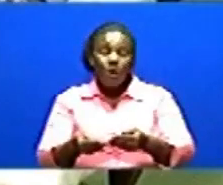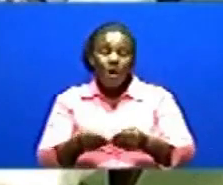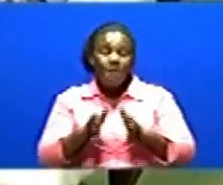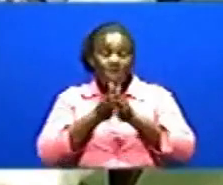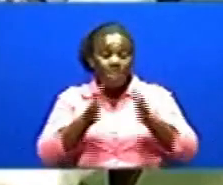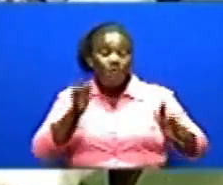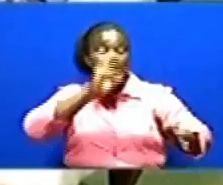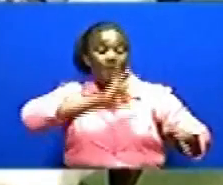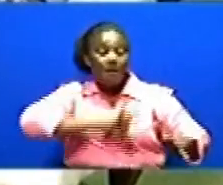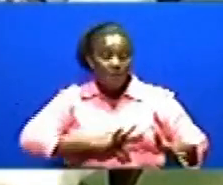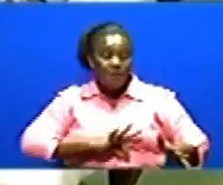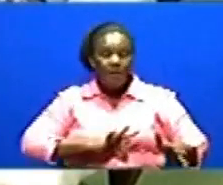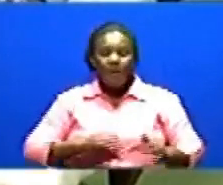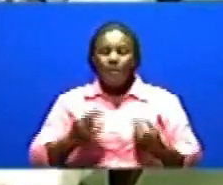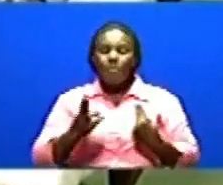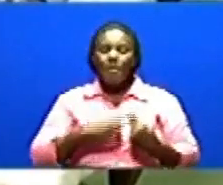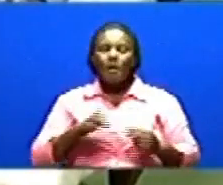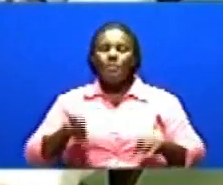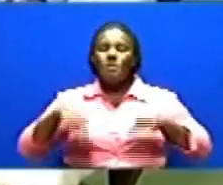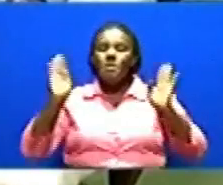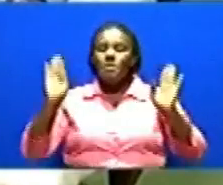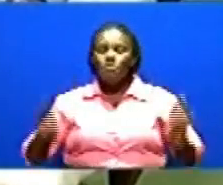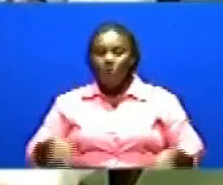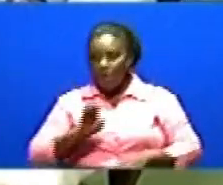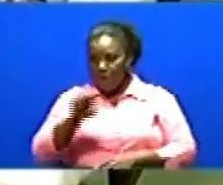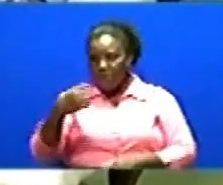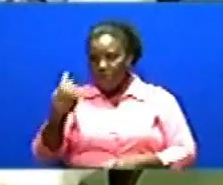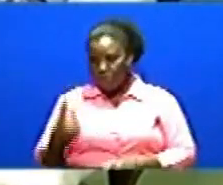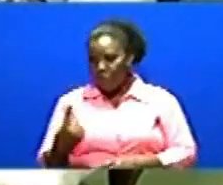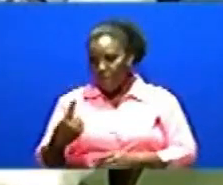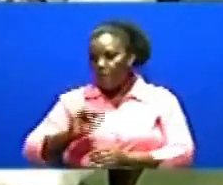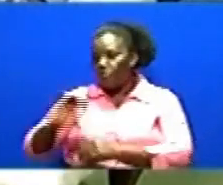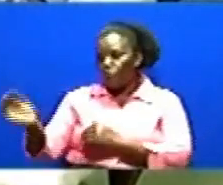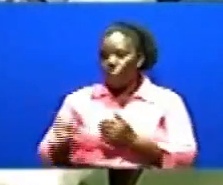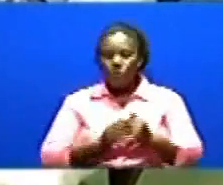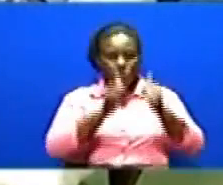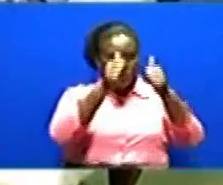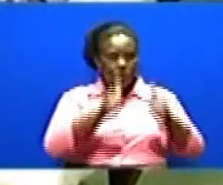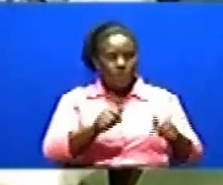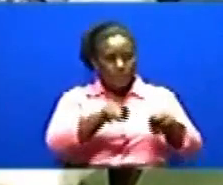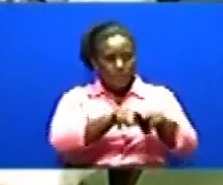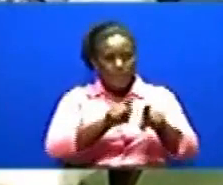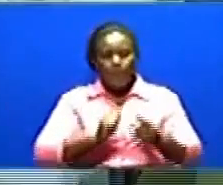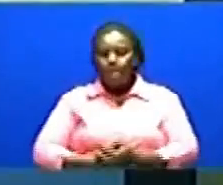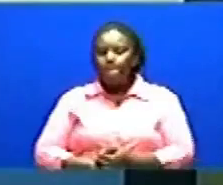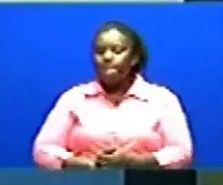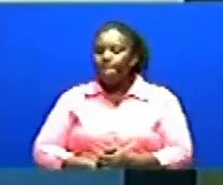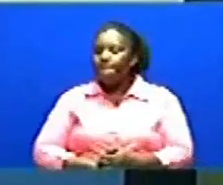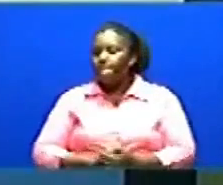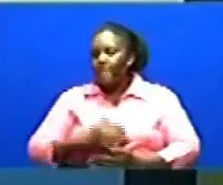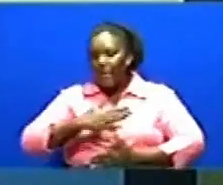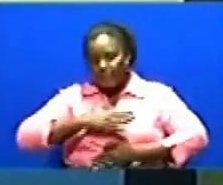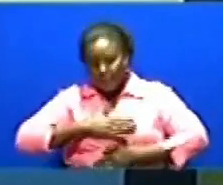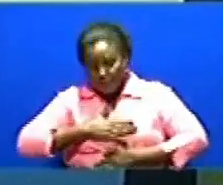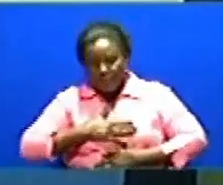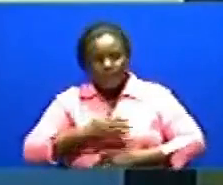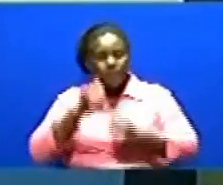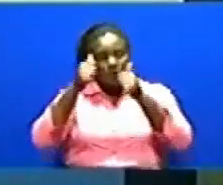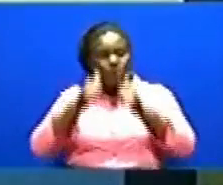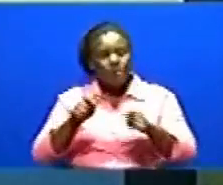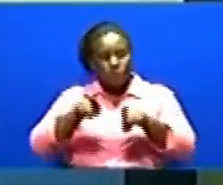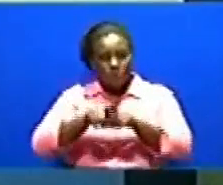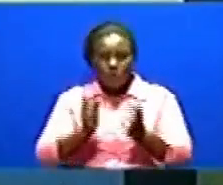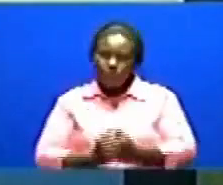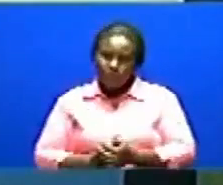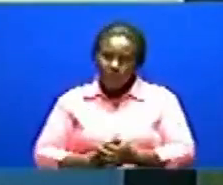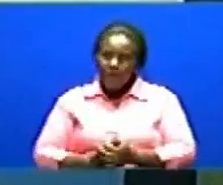alufu moja Kwa koporo Alfonzi Inaana mwaseo kikuendelea na tarifa habari Amini mgeni Na